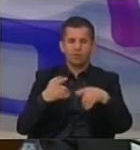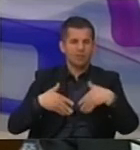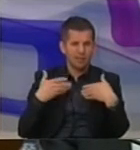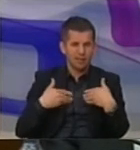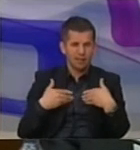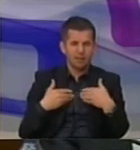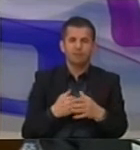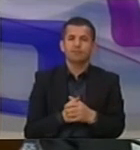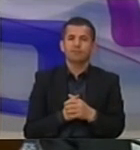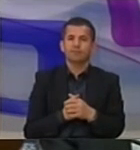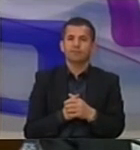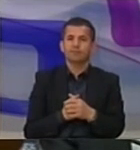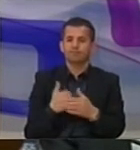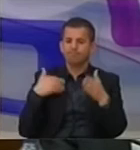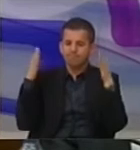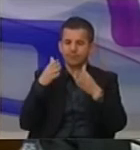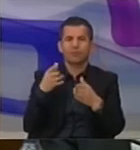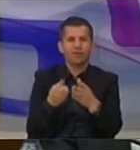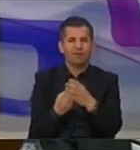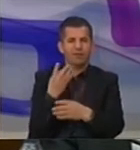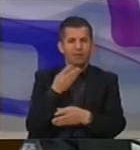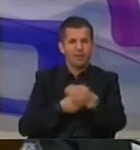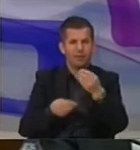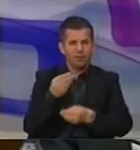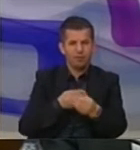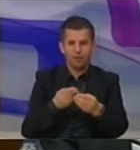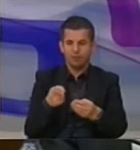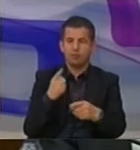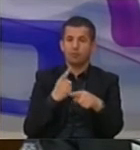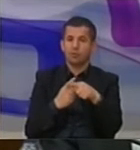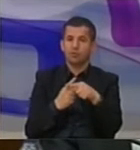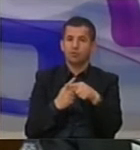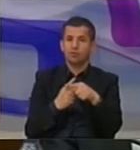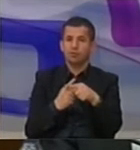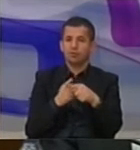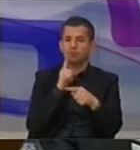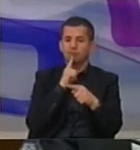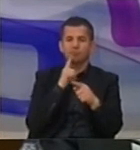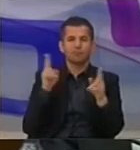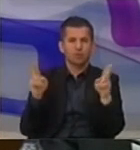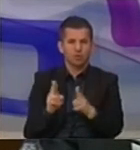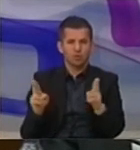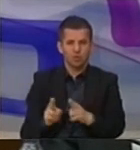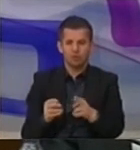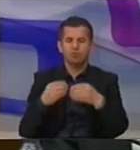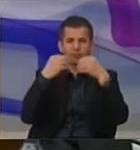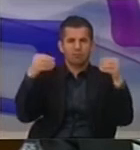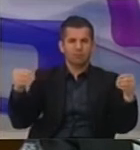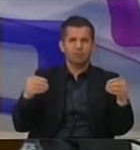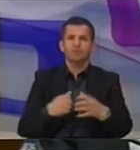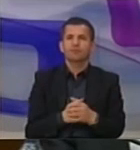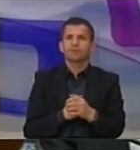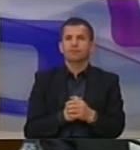moderne. Unë pëndalim vetëm në zhvillimin e qëndryshme ekonomik edhe atë në mënyrë telegrafike, për duat t'i përmen në disa gjera.